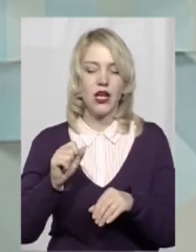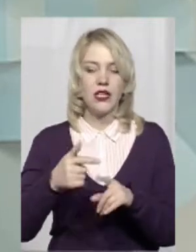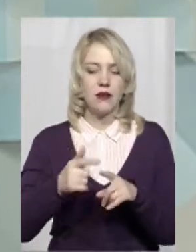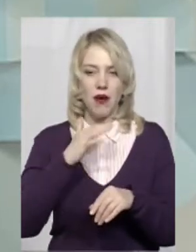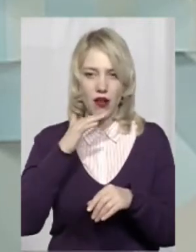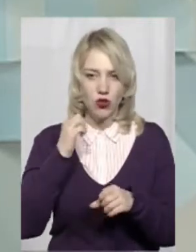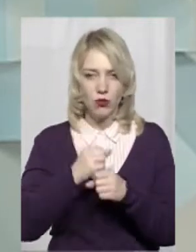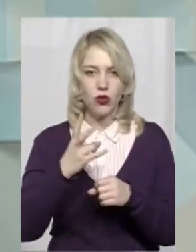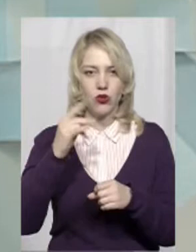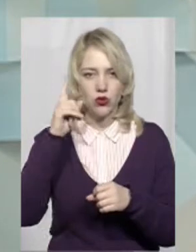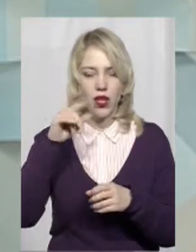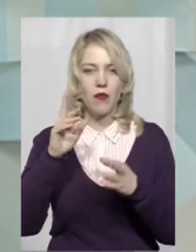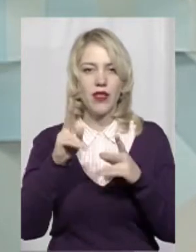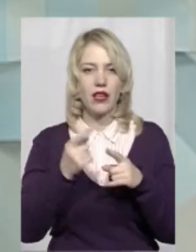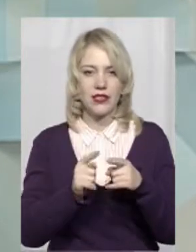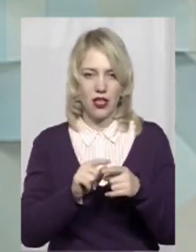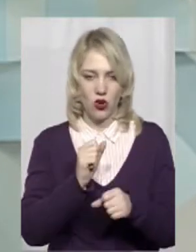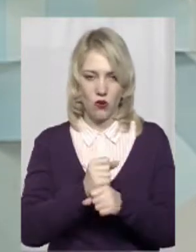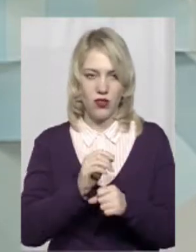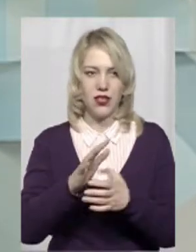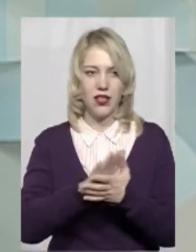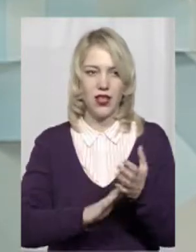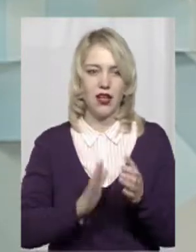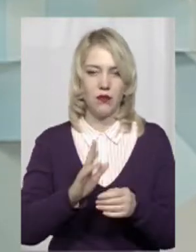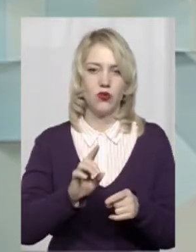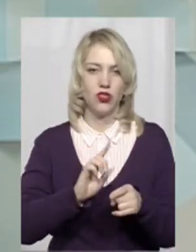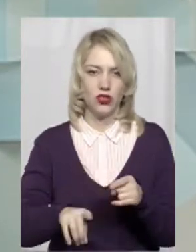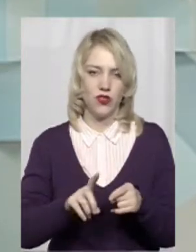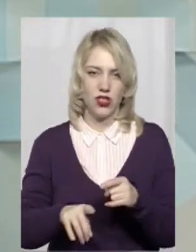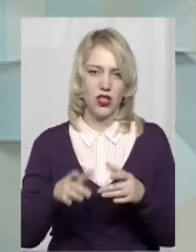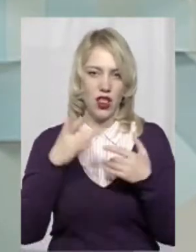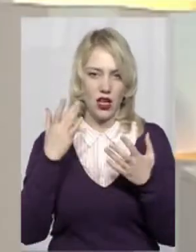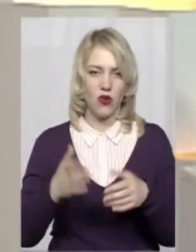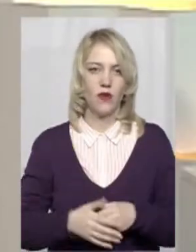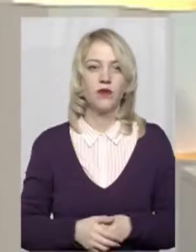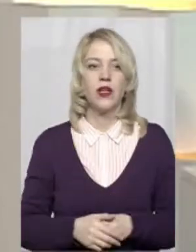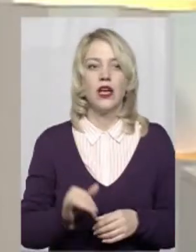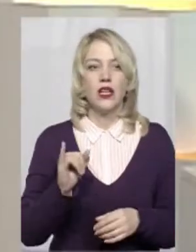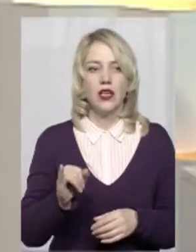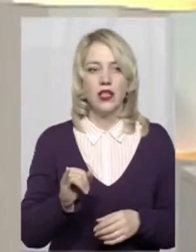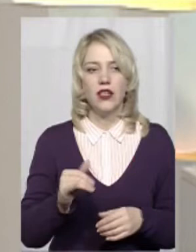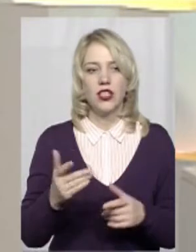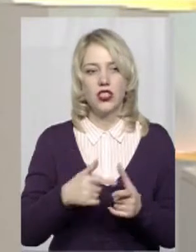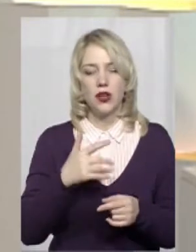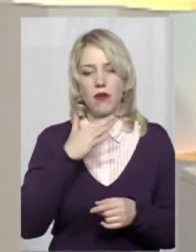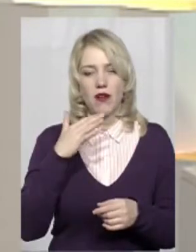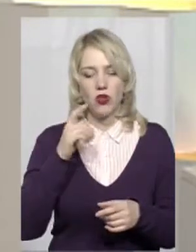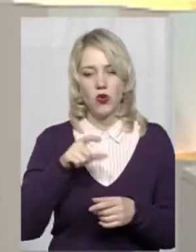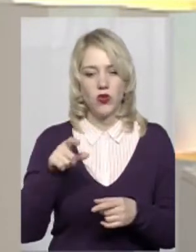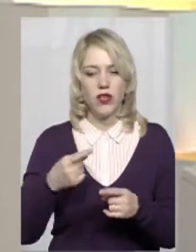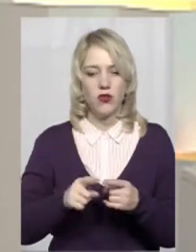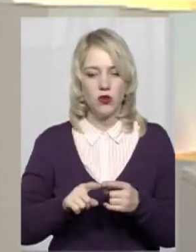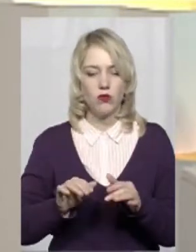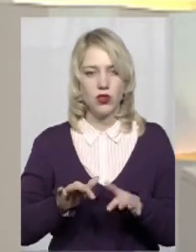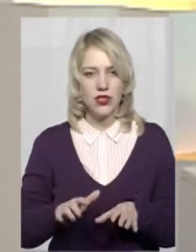знаємо, як це робиться, і далі буде тільки краще і швидше. Чи багато людей в цьому процесі зглучено? Ви казали, що це